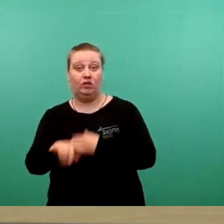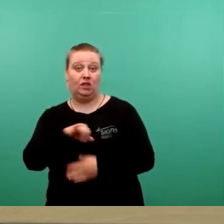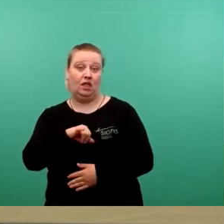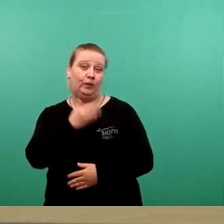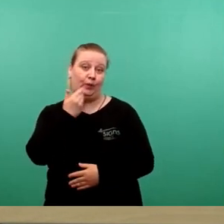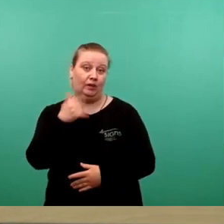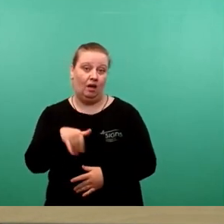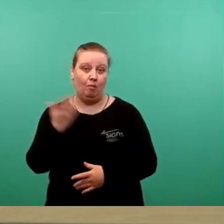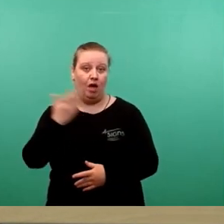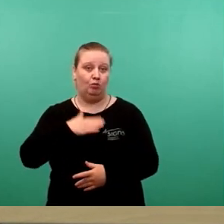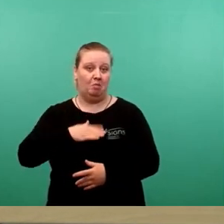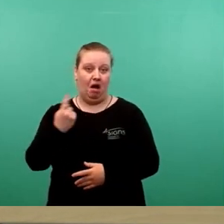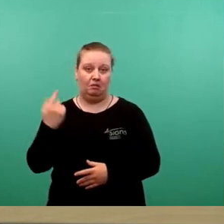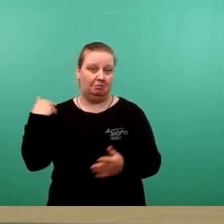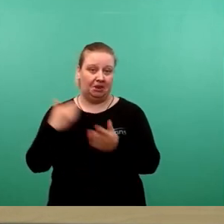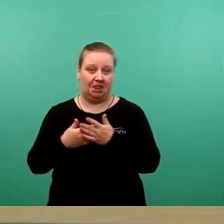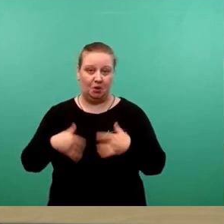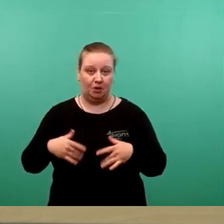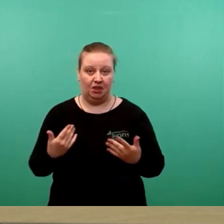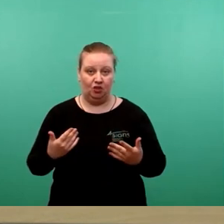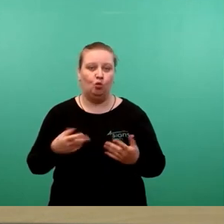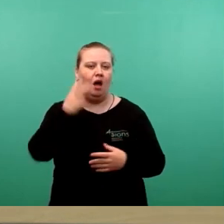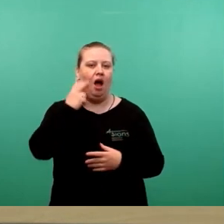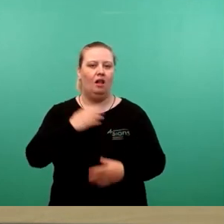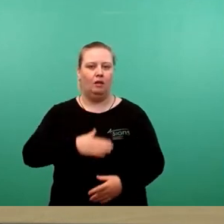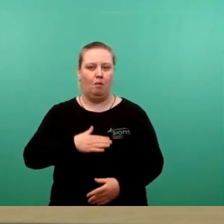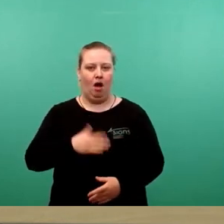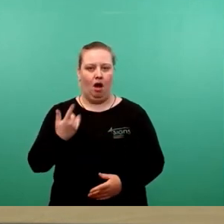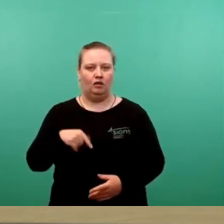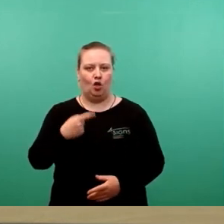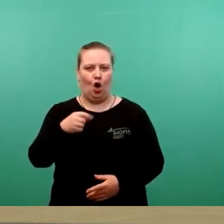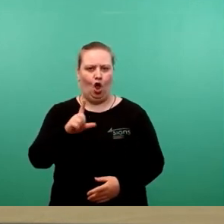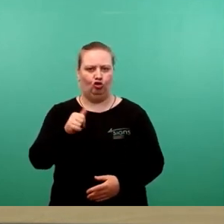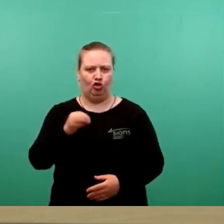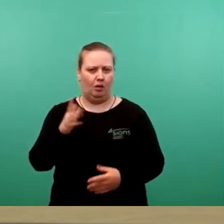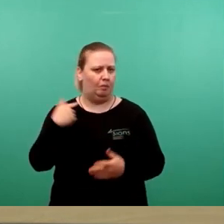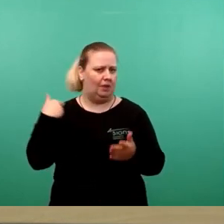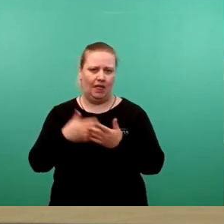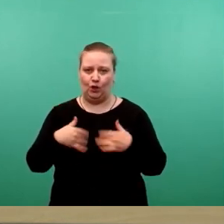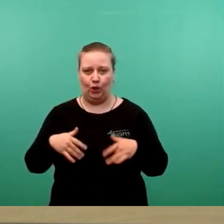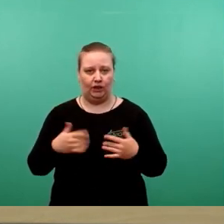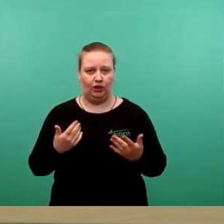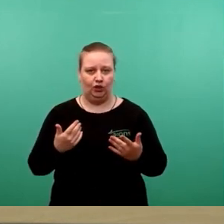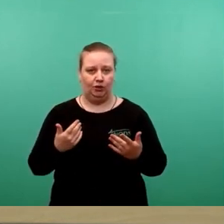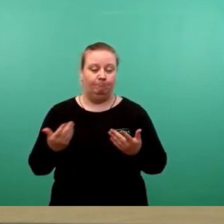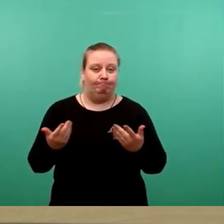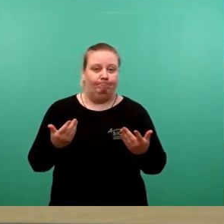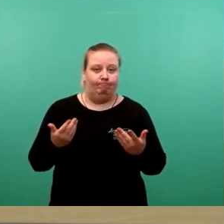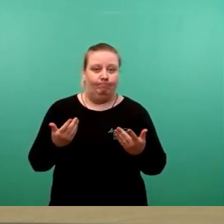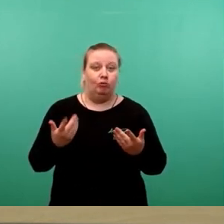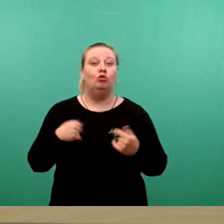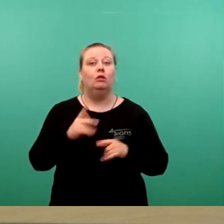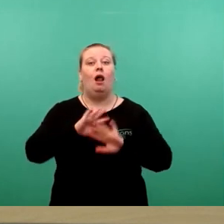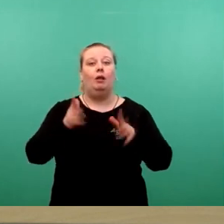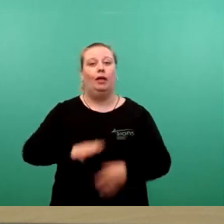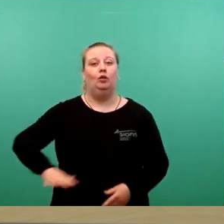Altbades in Klotsche. Und was das Grundstück